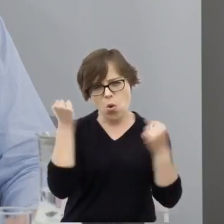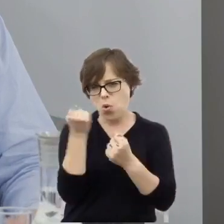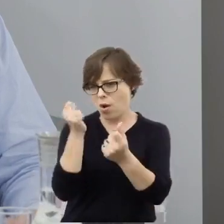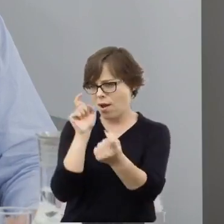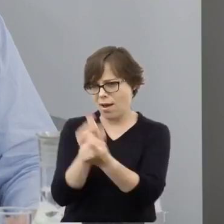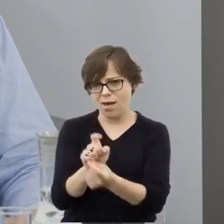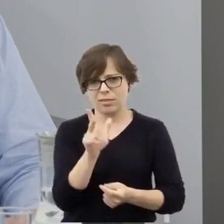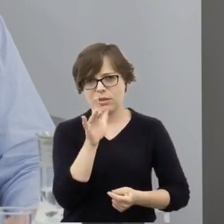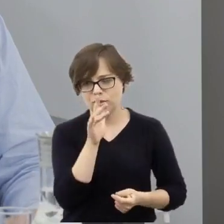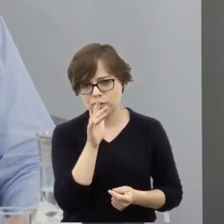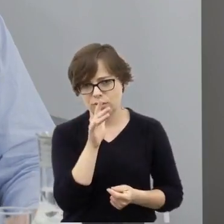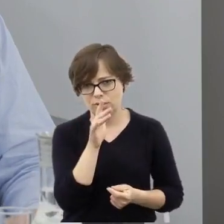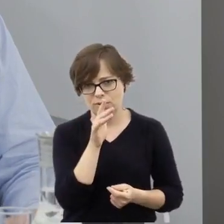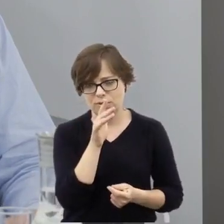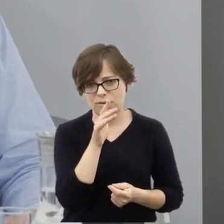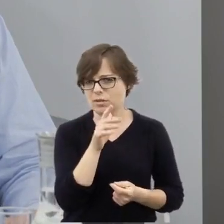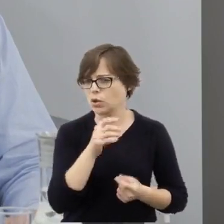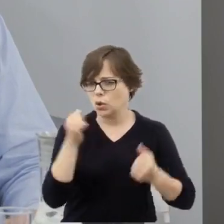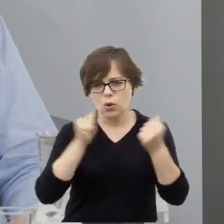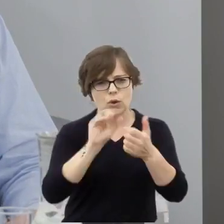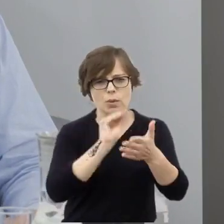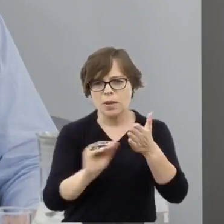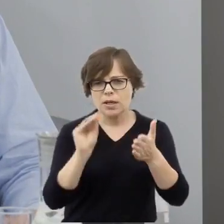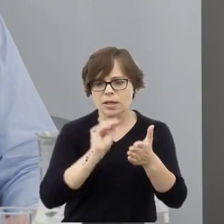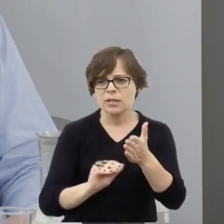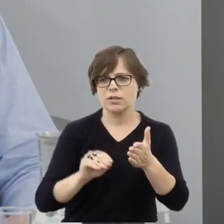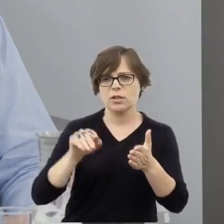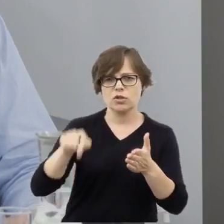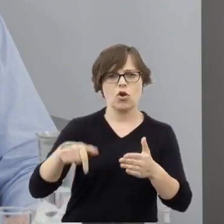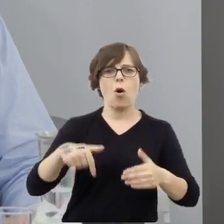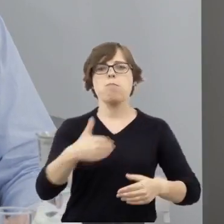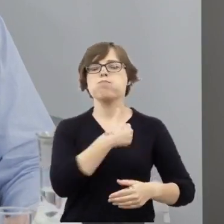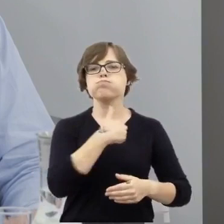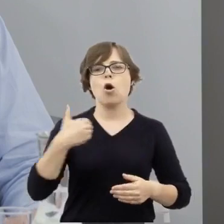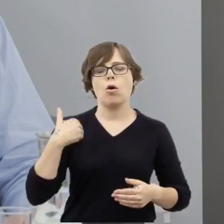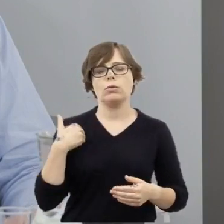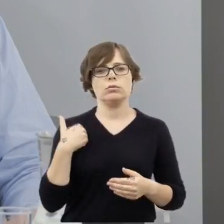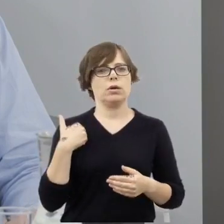demonizujące rzekomą władzę w Polsce